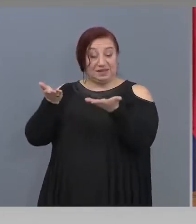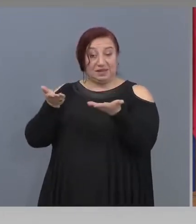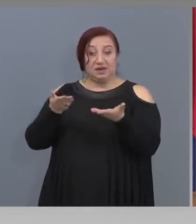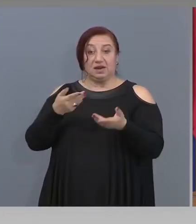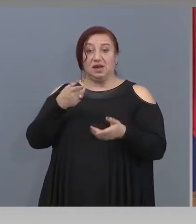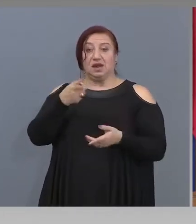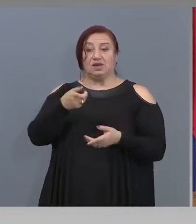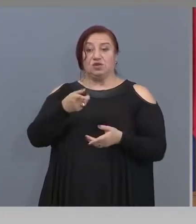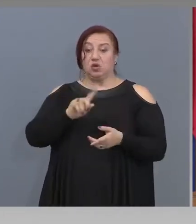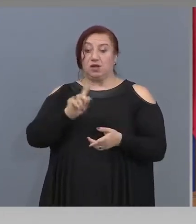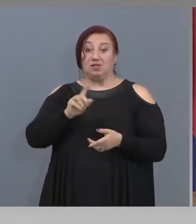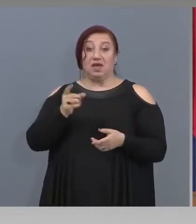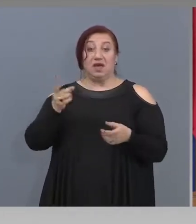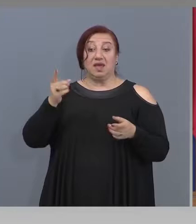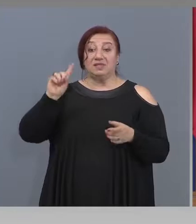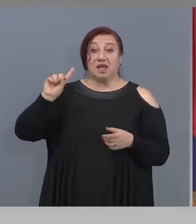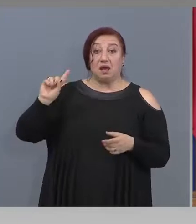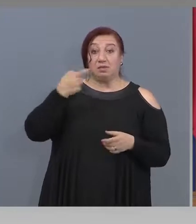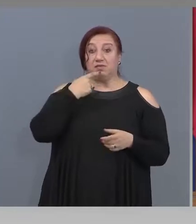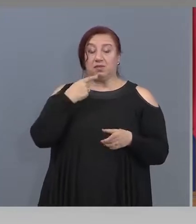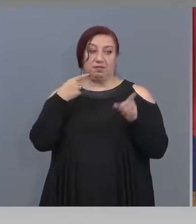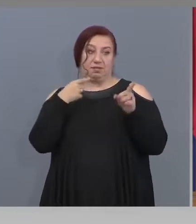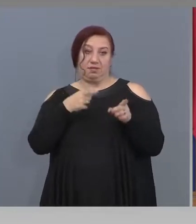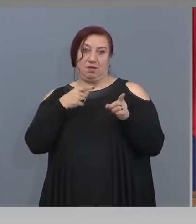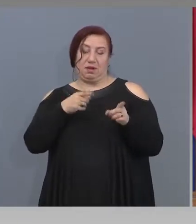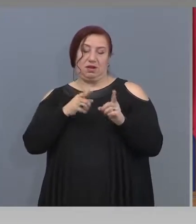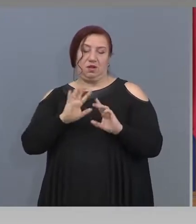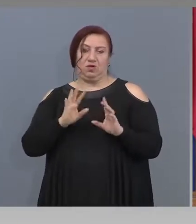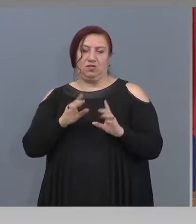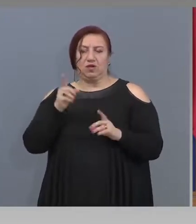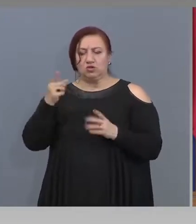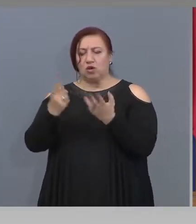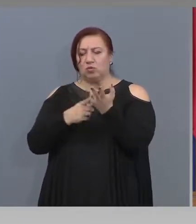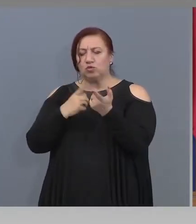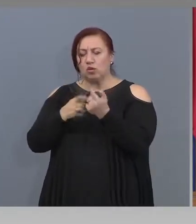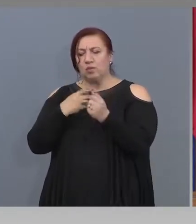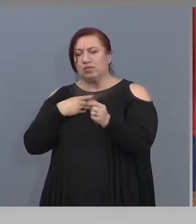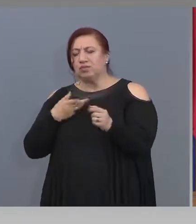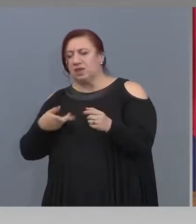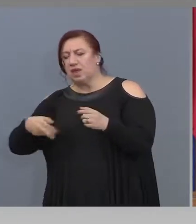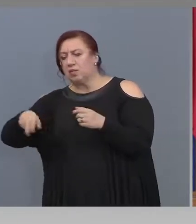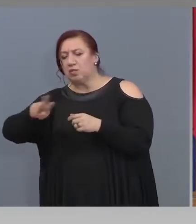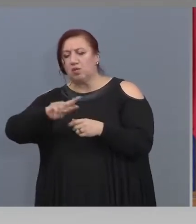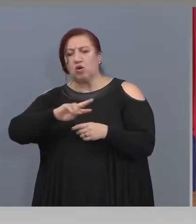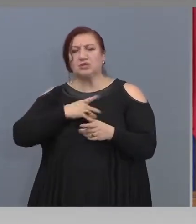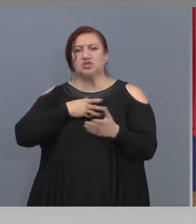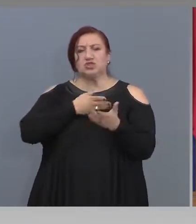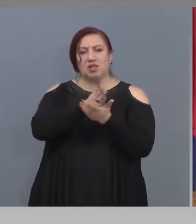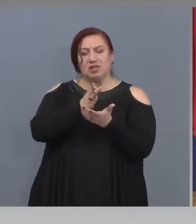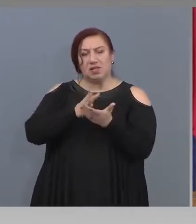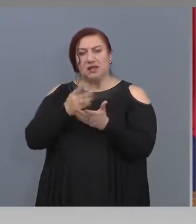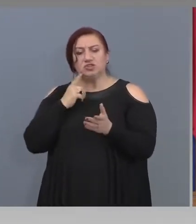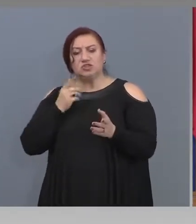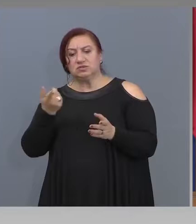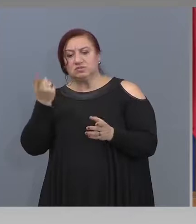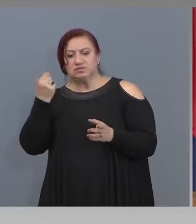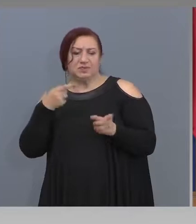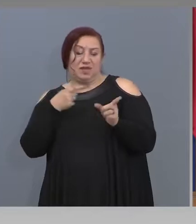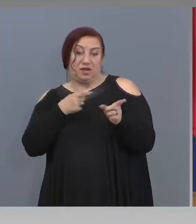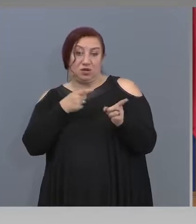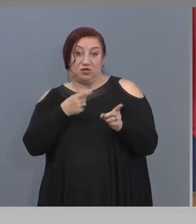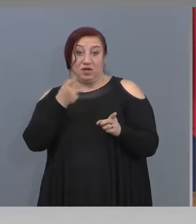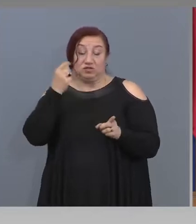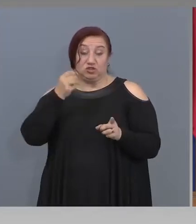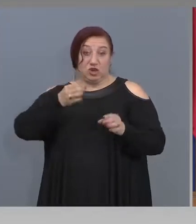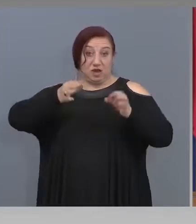критикува, индиректно, многократно се е случило това вчера, за първи път беше така по